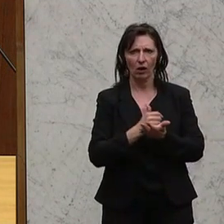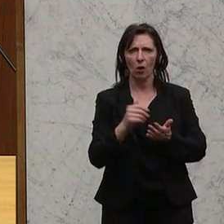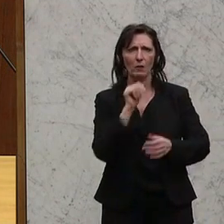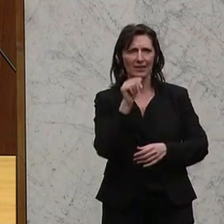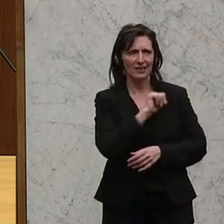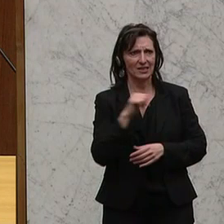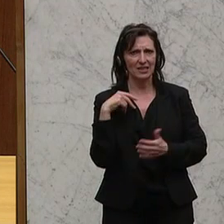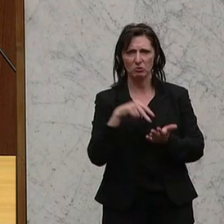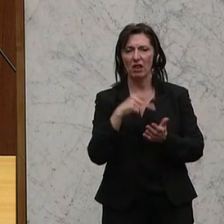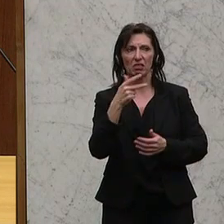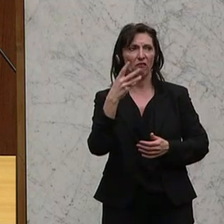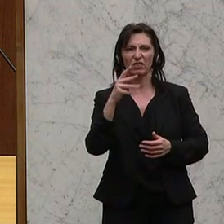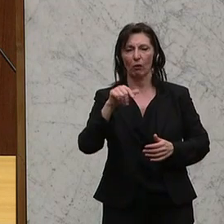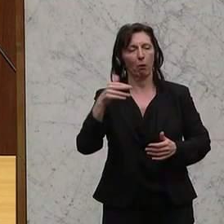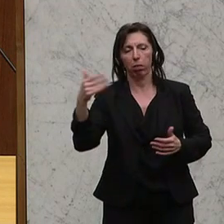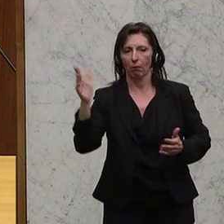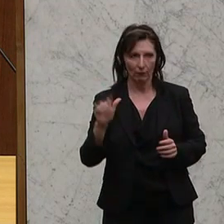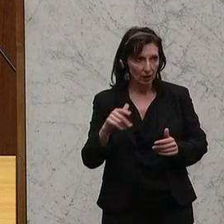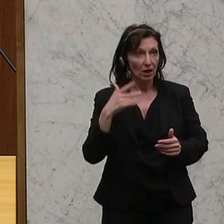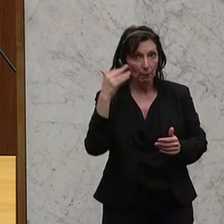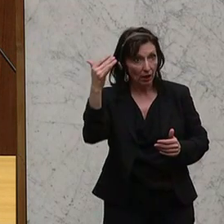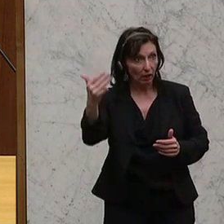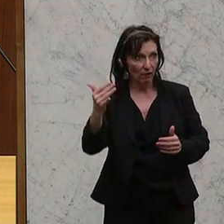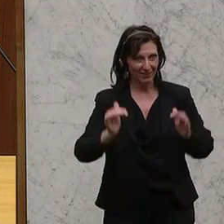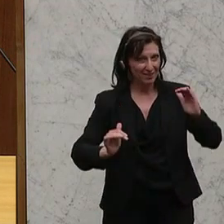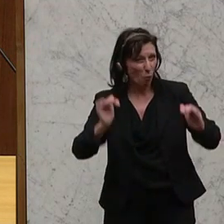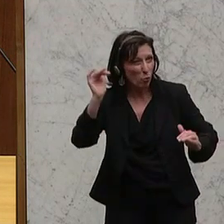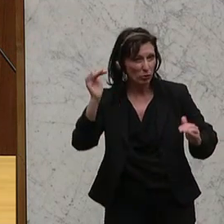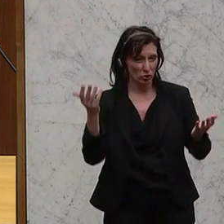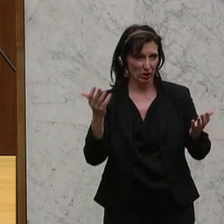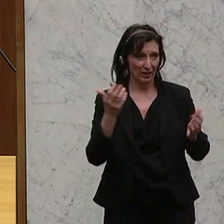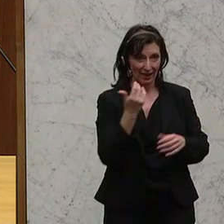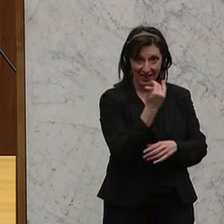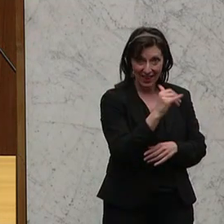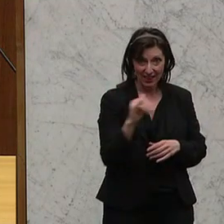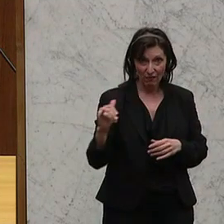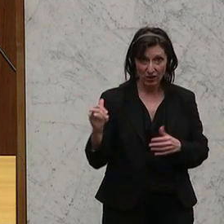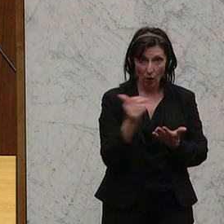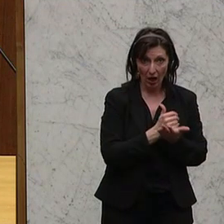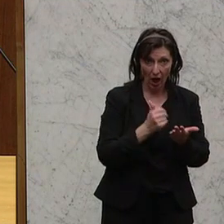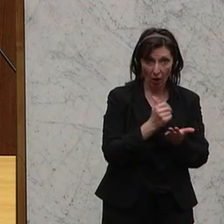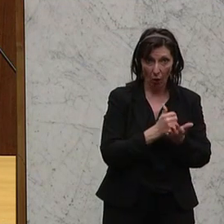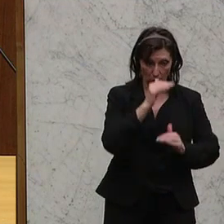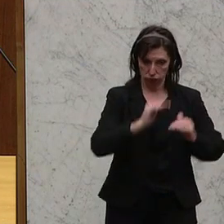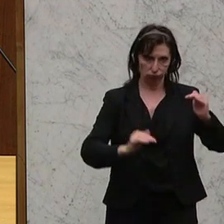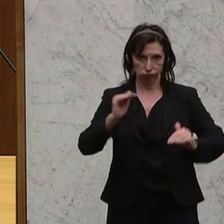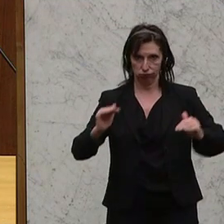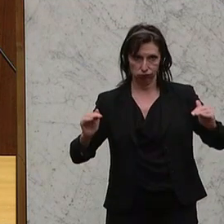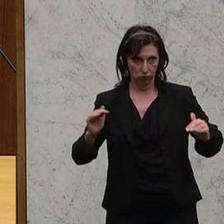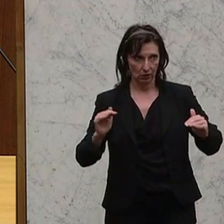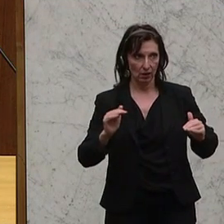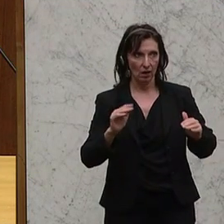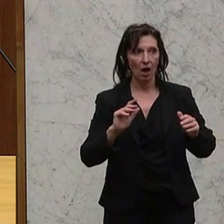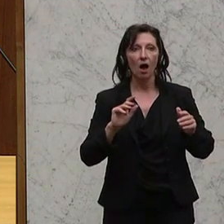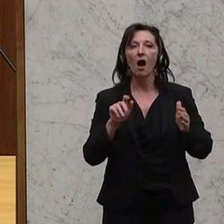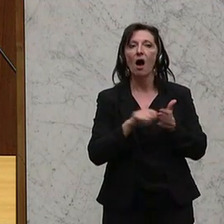irgendwas, aber irgendwann werden uns diese vielfachen Diskrepanzen in den individuellen Einkommensunterschieden, die nicht ausreichend